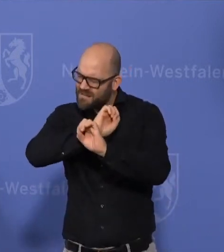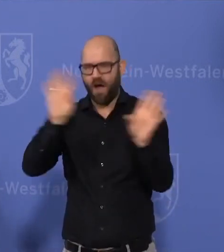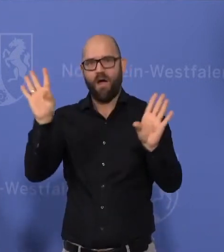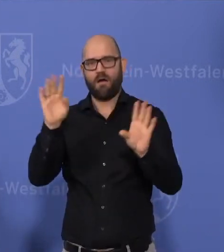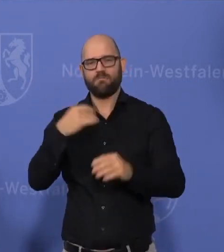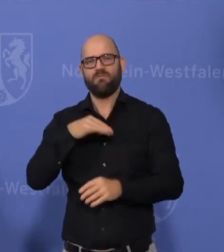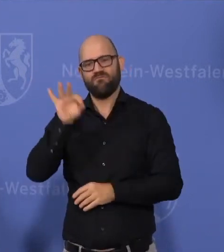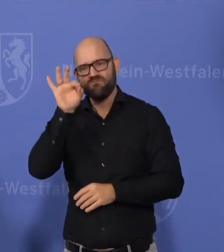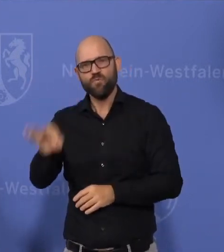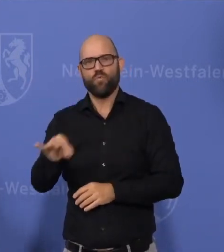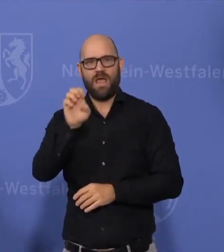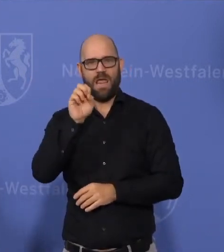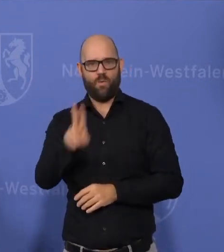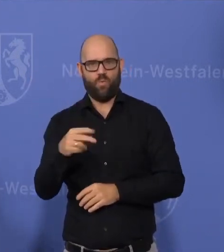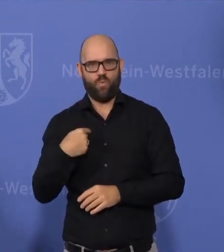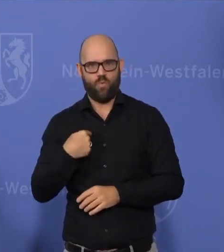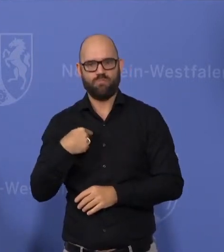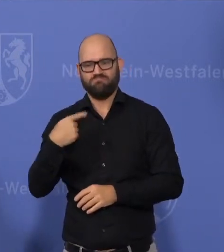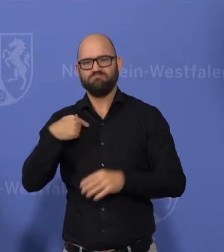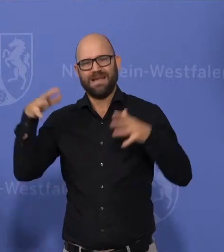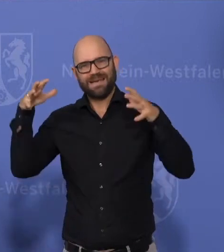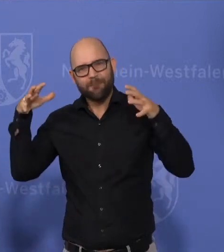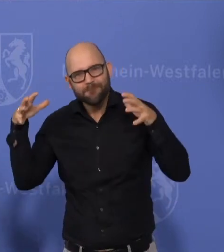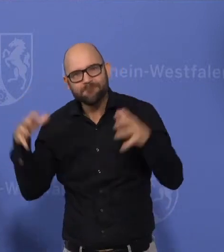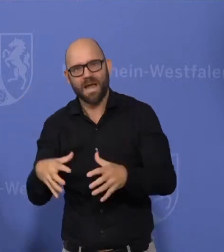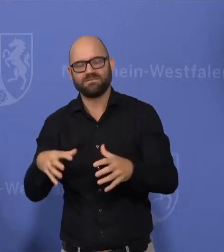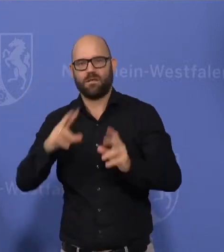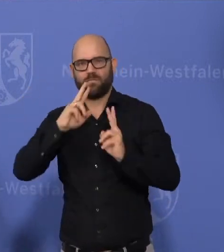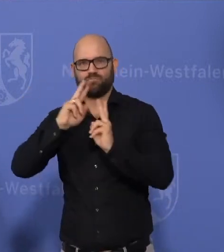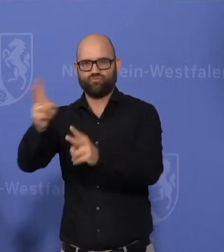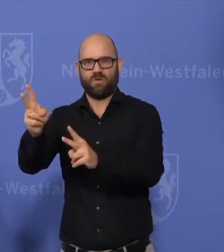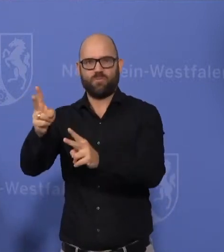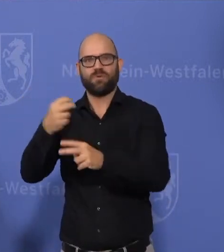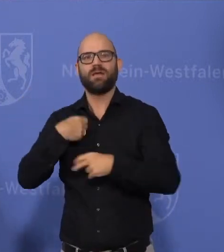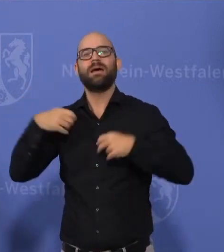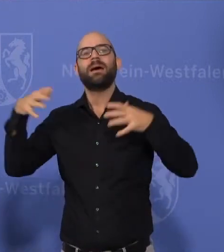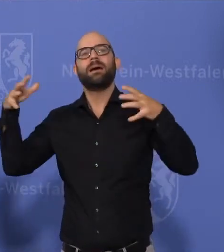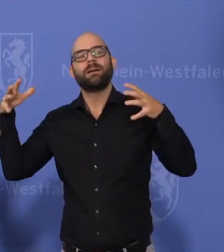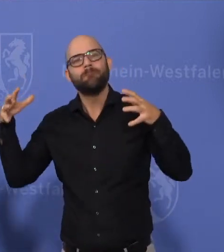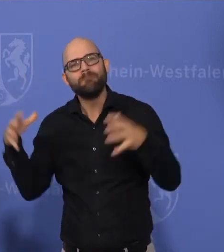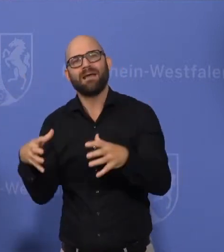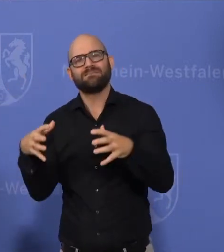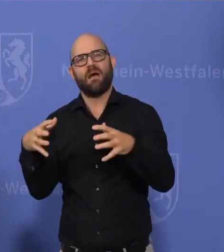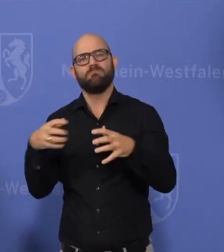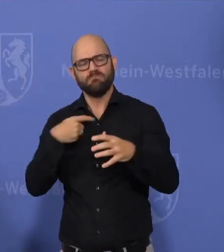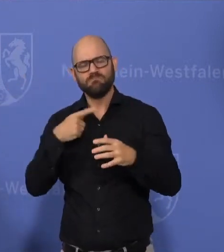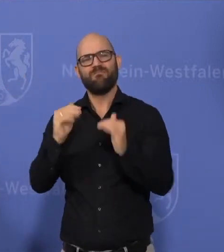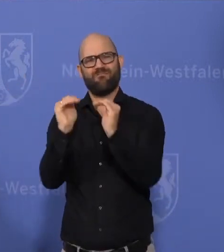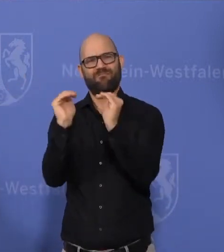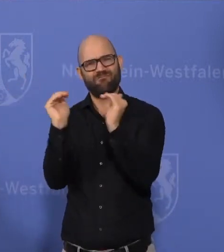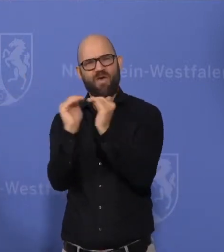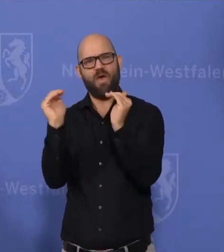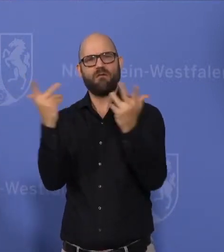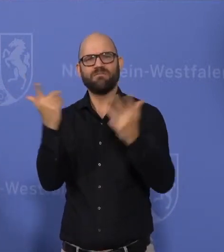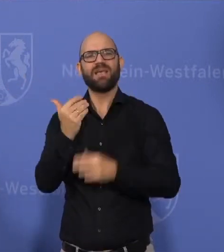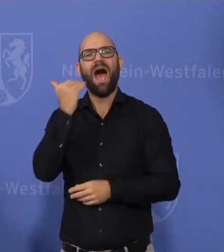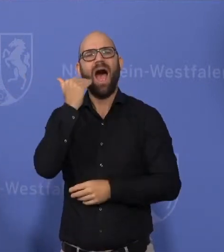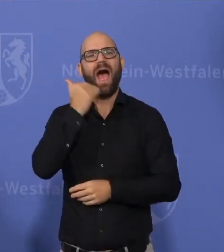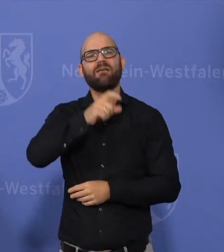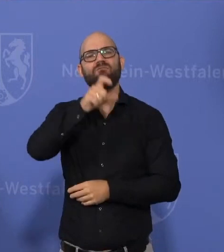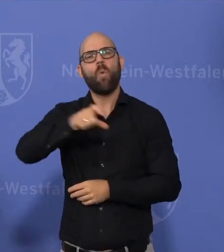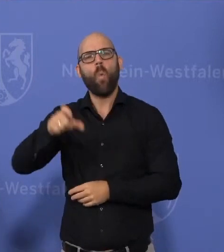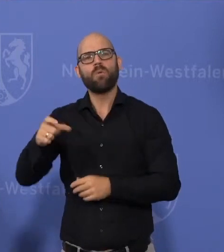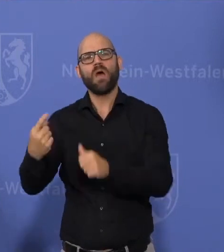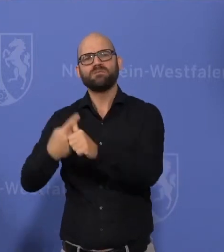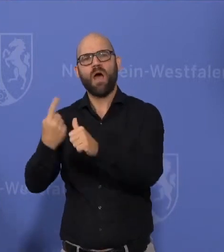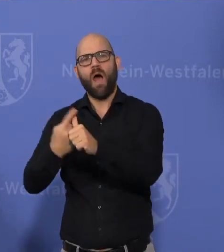gemeinsam den Impfstoff bestellt haben und ihn auch gemeinsam nach einem fairen Schlüssel, nach den Einwohnerzahlen auf die Staaten Europas